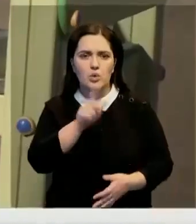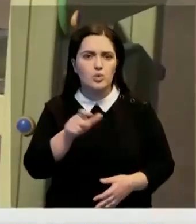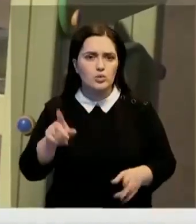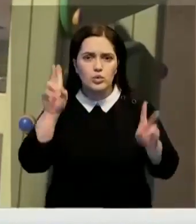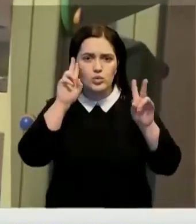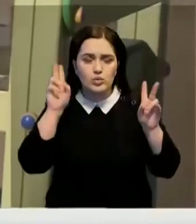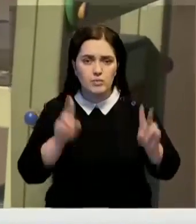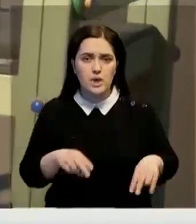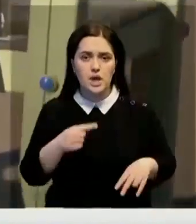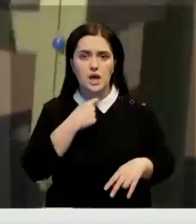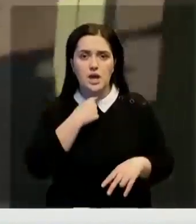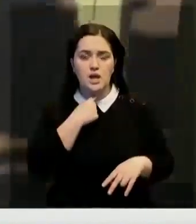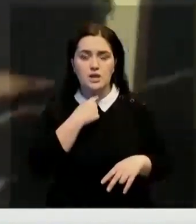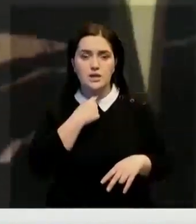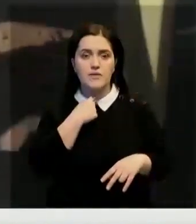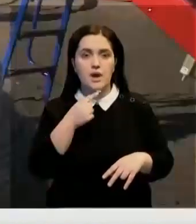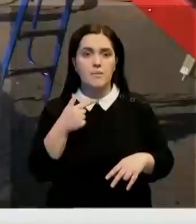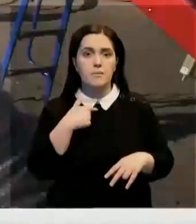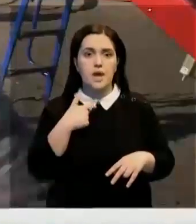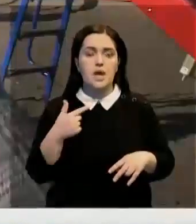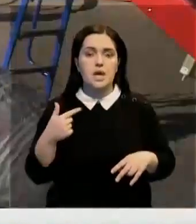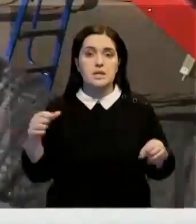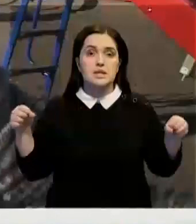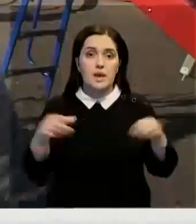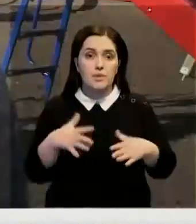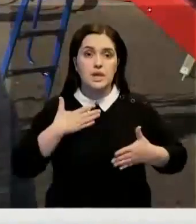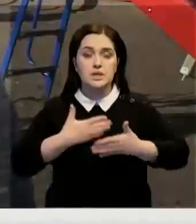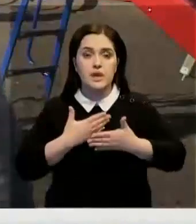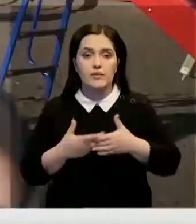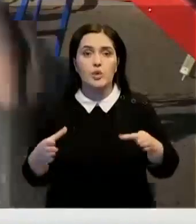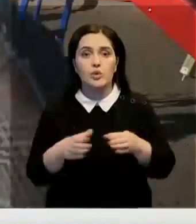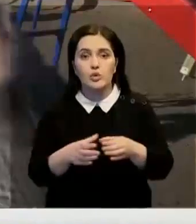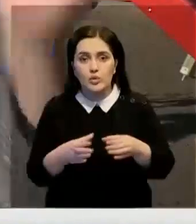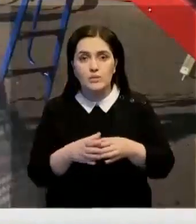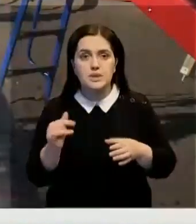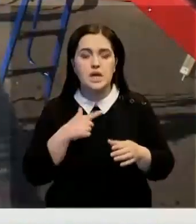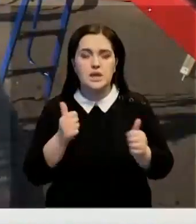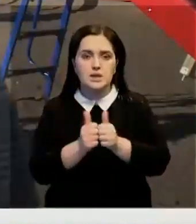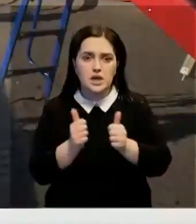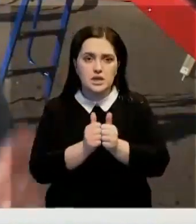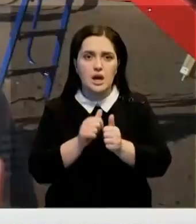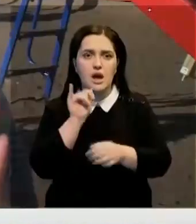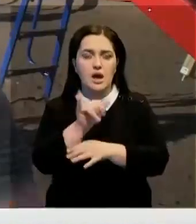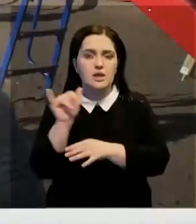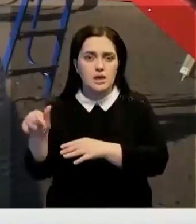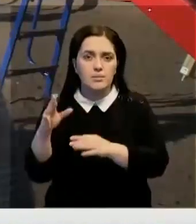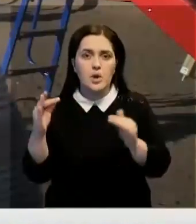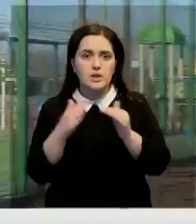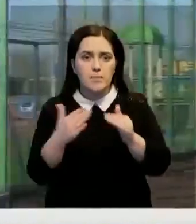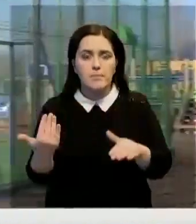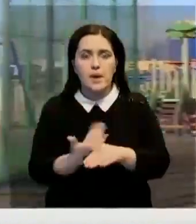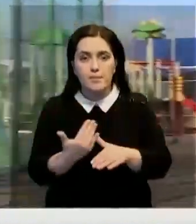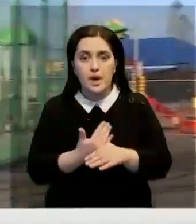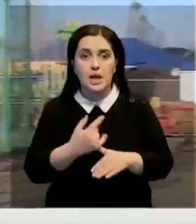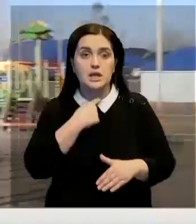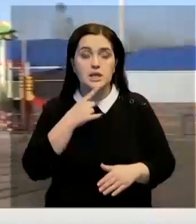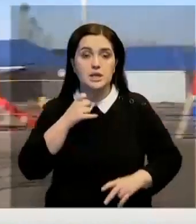умели голосовать. Мы собрали инициативную группу из наших же соседей, жителей. Ходили по домам, помогали голосовать.